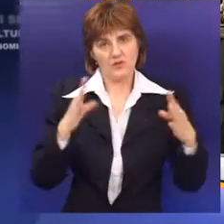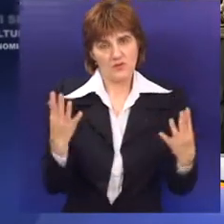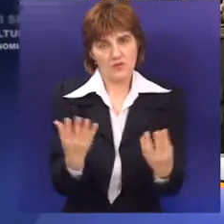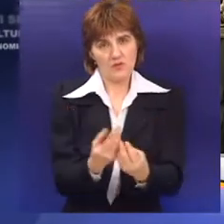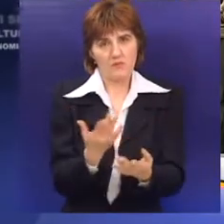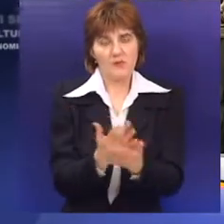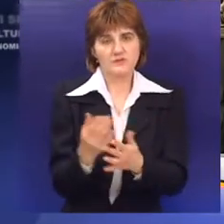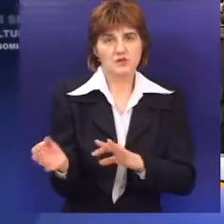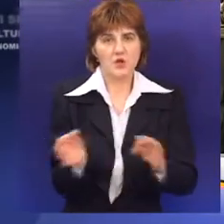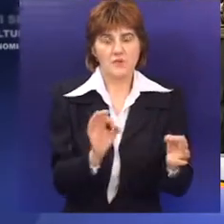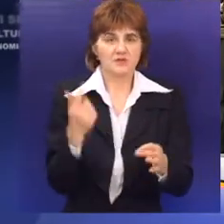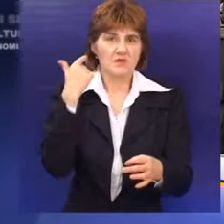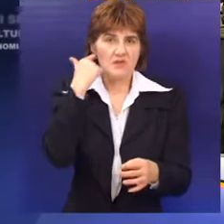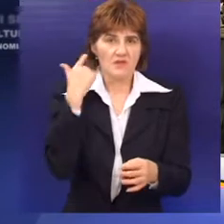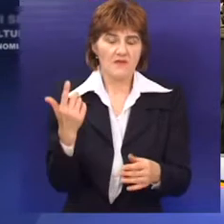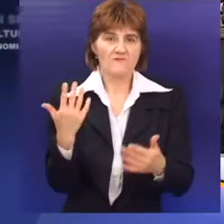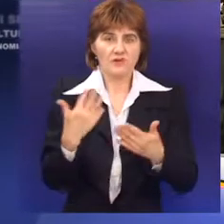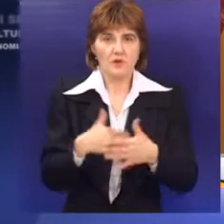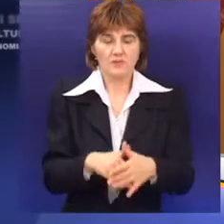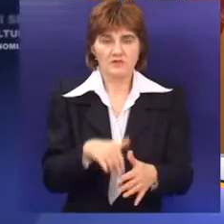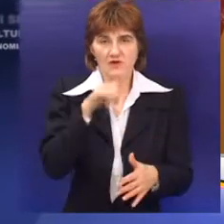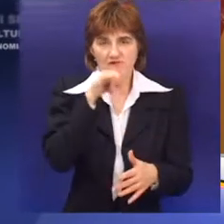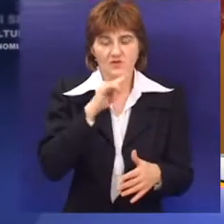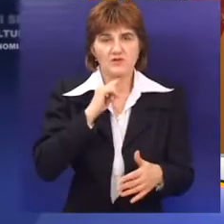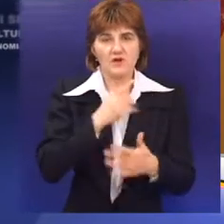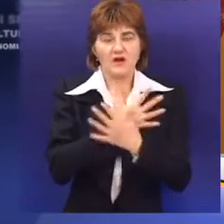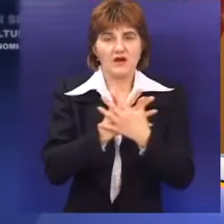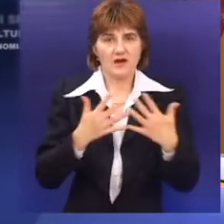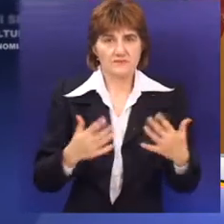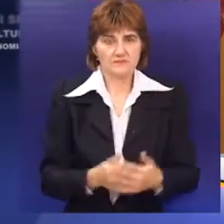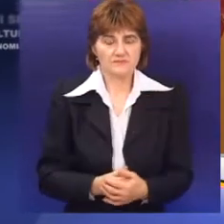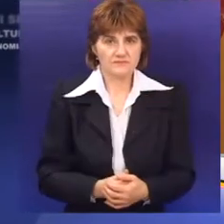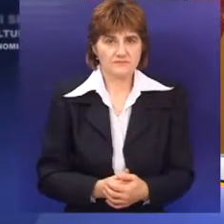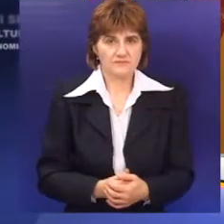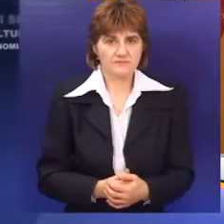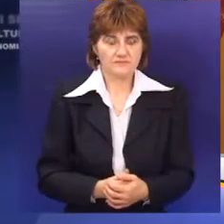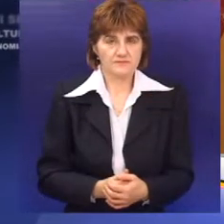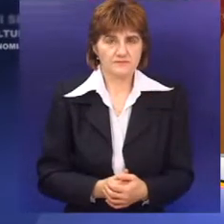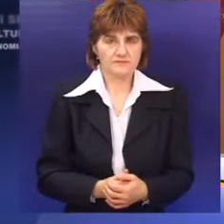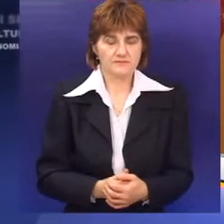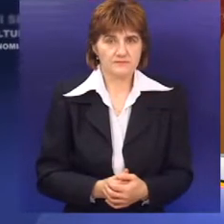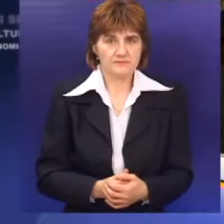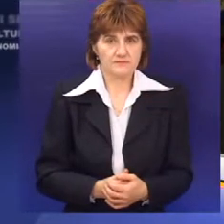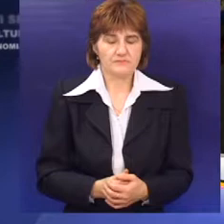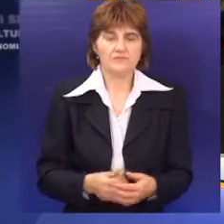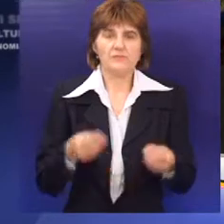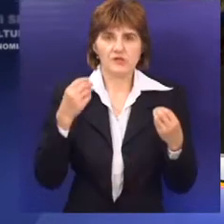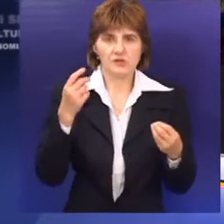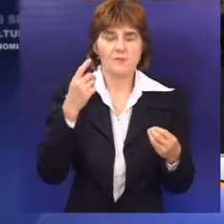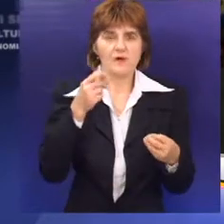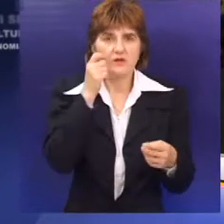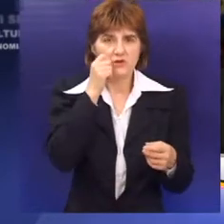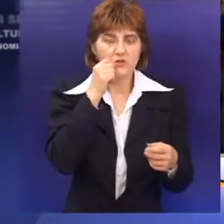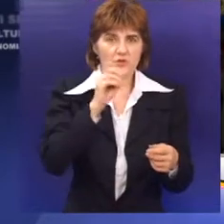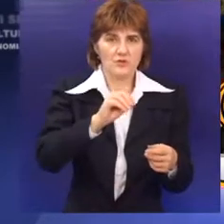iznos ovih sredstava obezbedilo je javno-komunalno preduzeće Vodovod i kanalizacija. Kao što vam je poznato, dobar